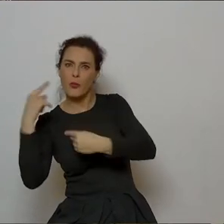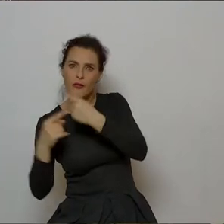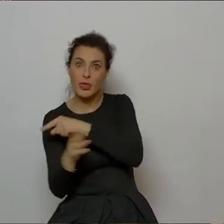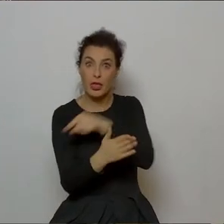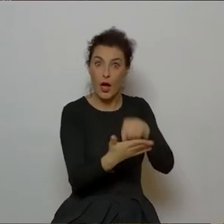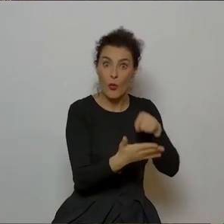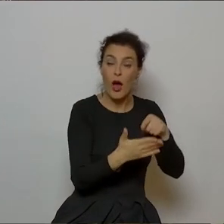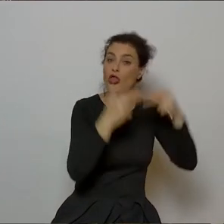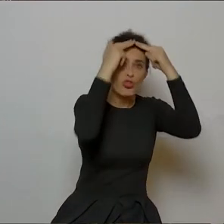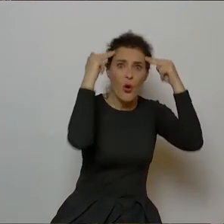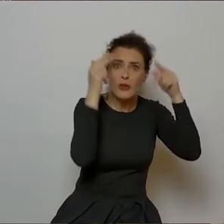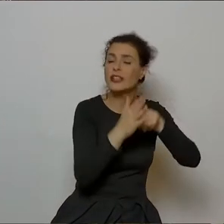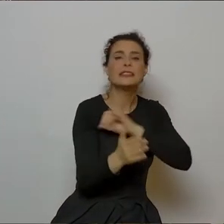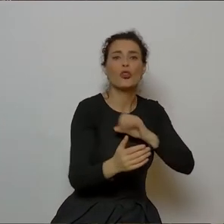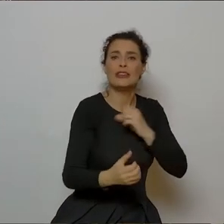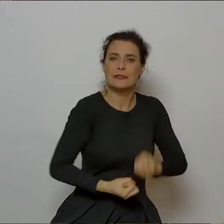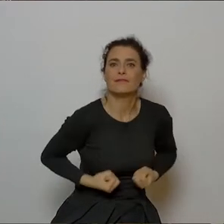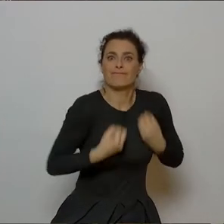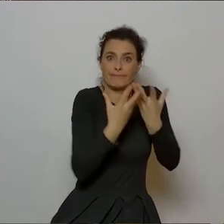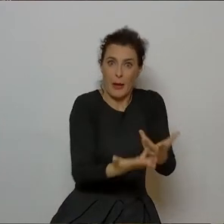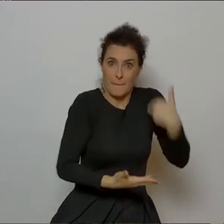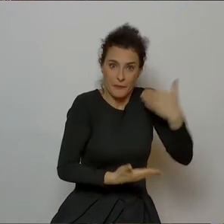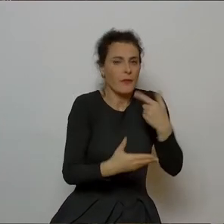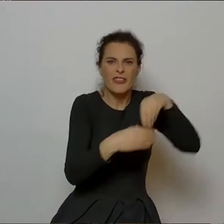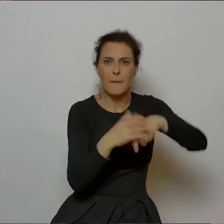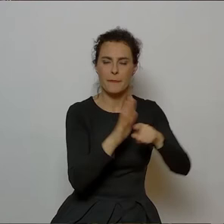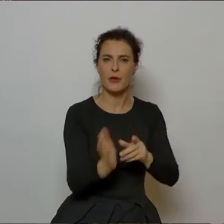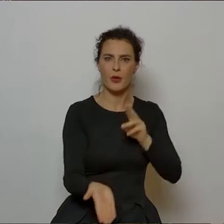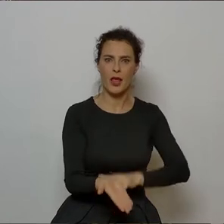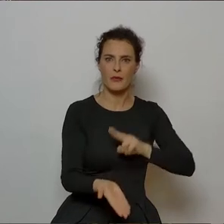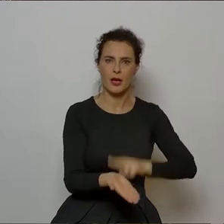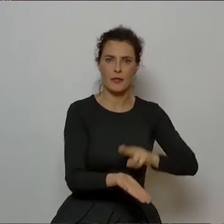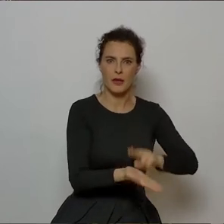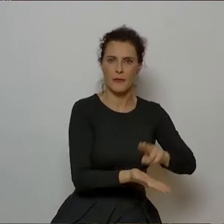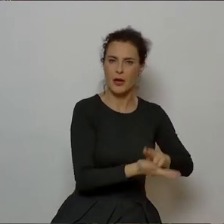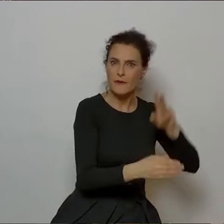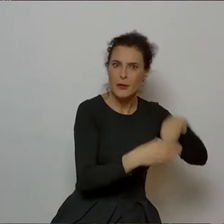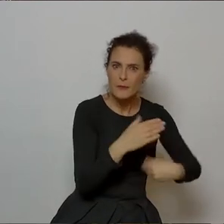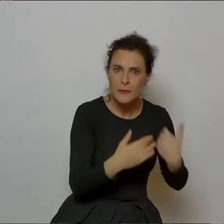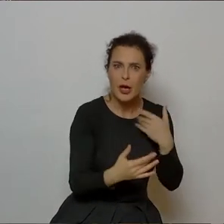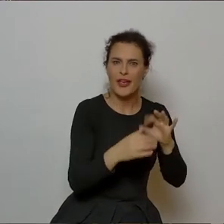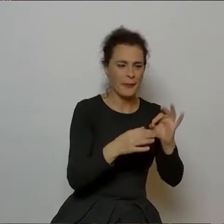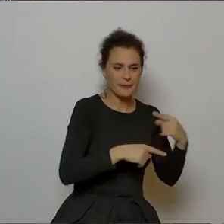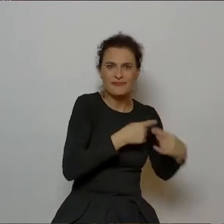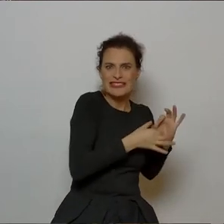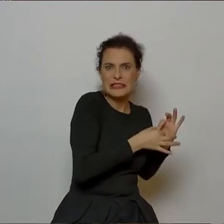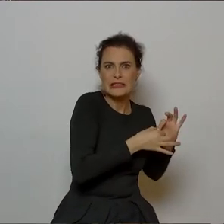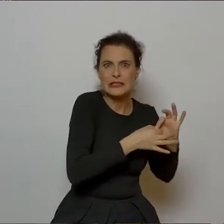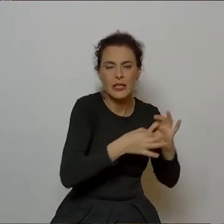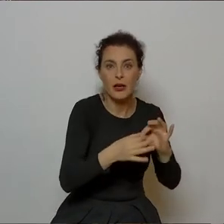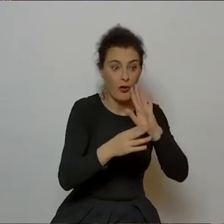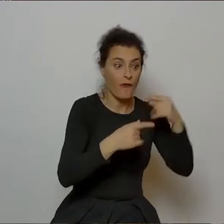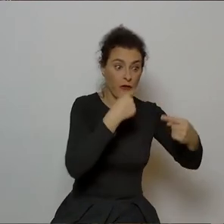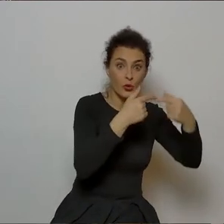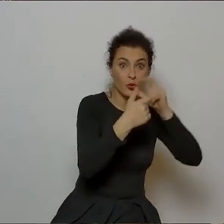każdą swoją wypowiedź nasycał jakąś rytmiką, jakimś takim kontinuum, które po prostu na dźwięk przekłada się